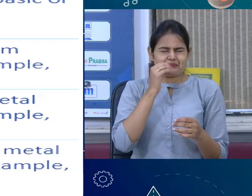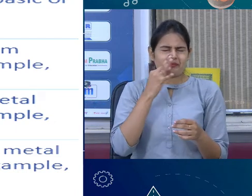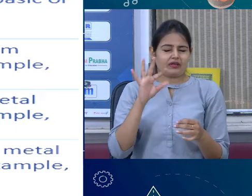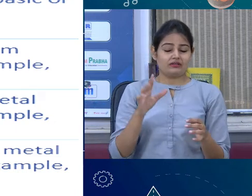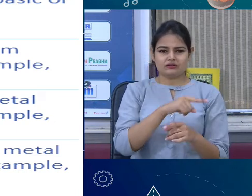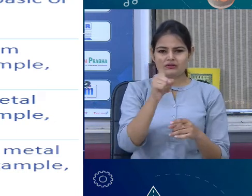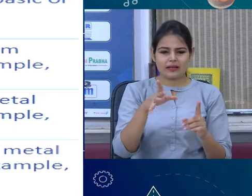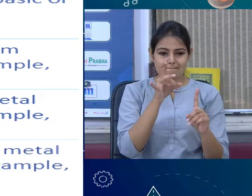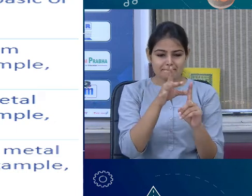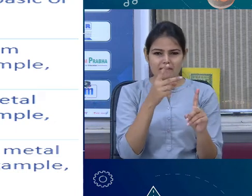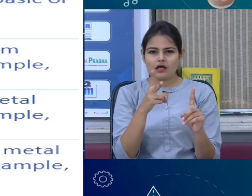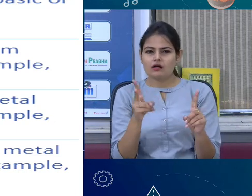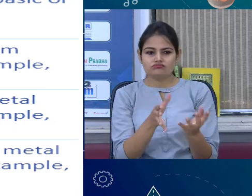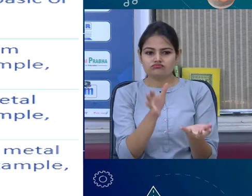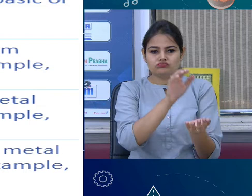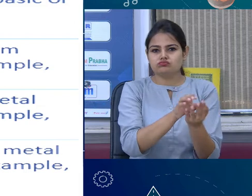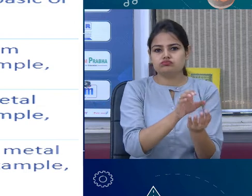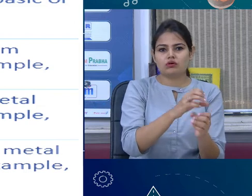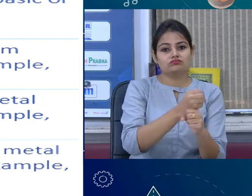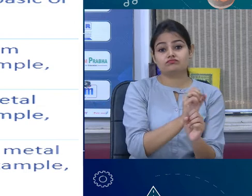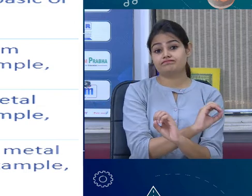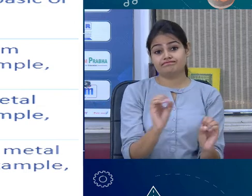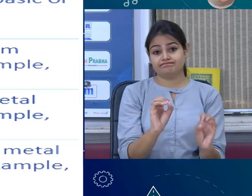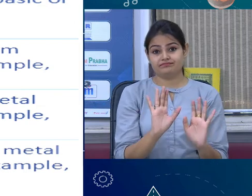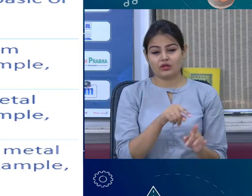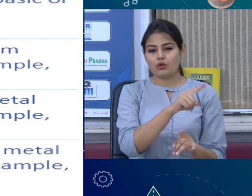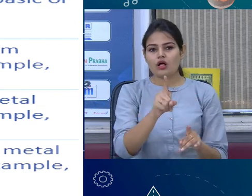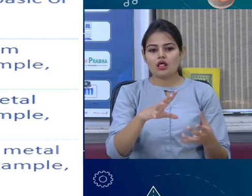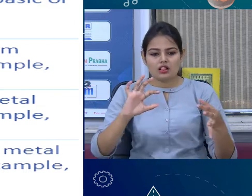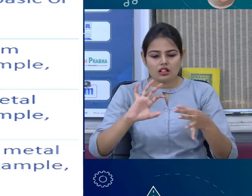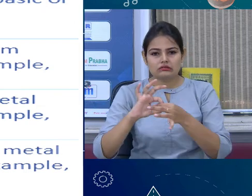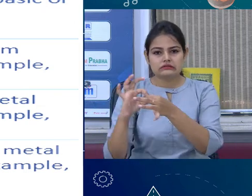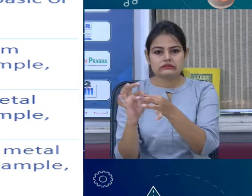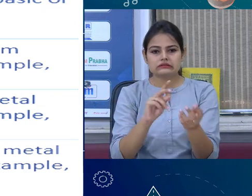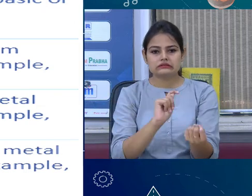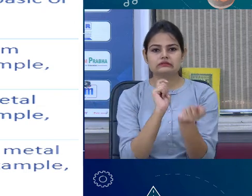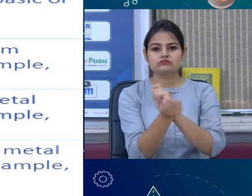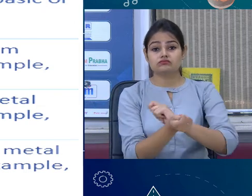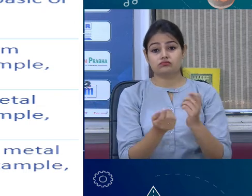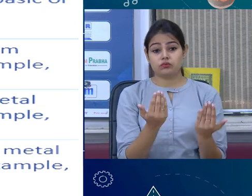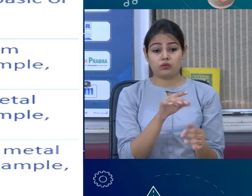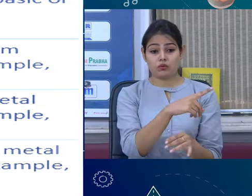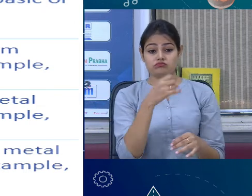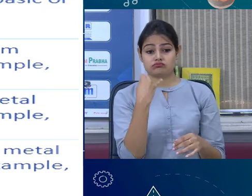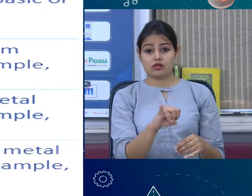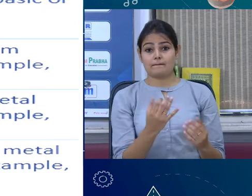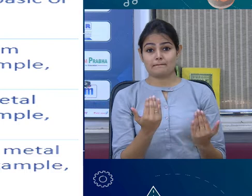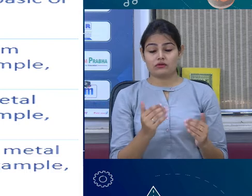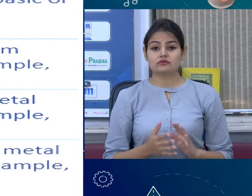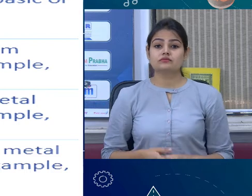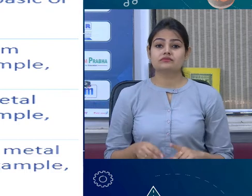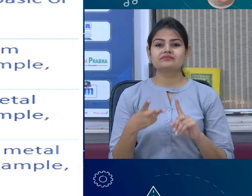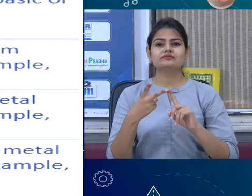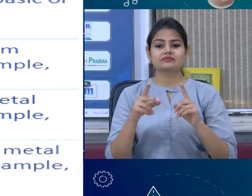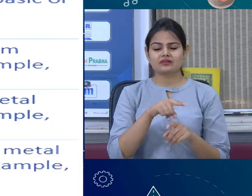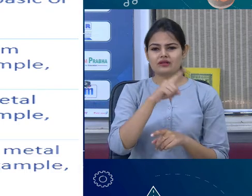and hydrogen gas will be devolved. It is also seen that metal reacts with water, moisture हमारे air में बहुत अभी